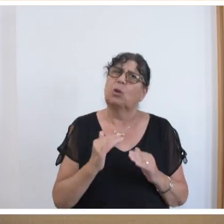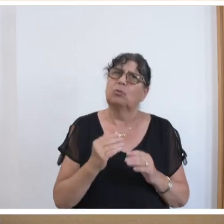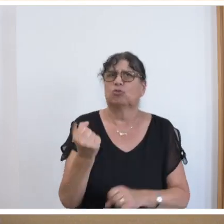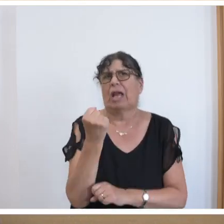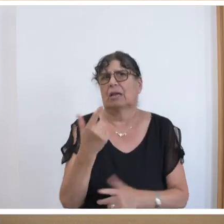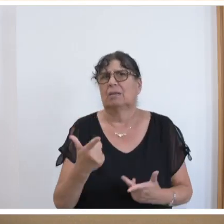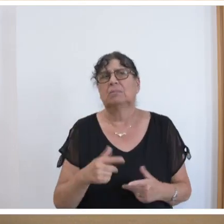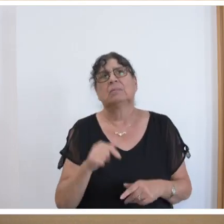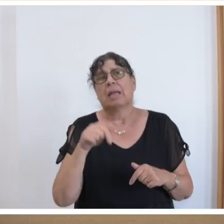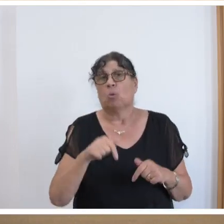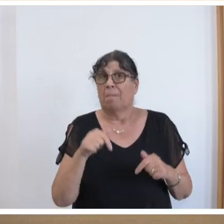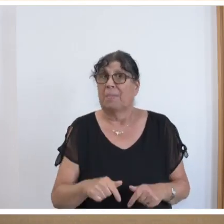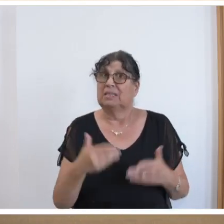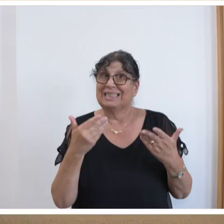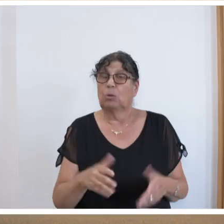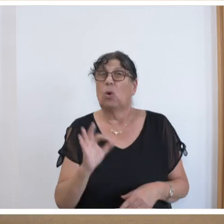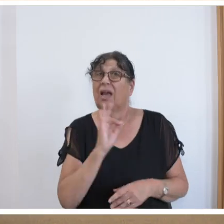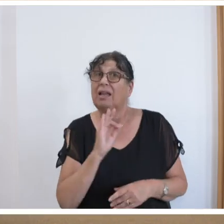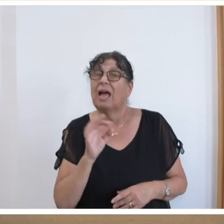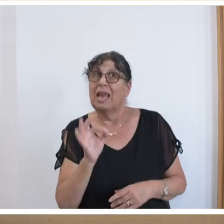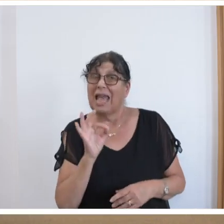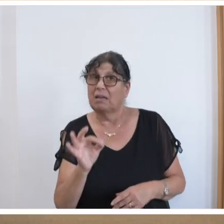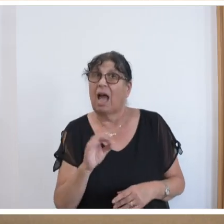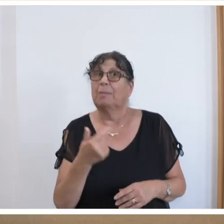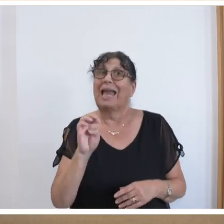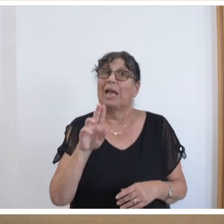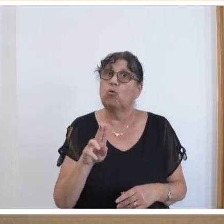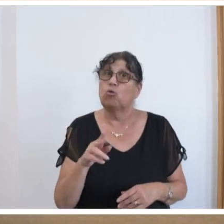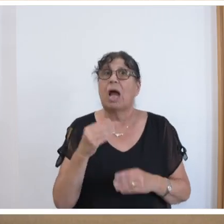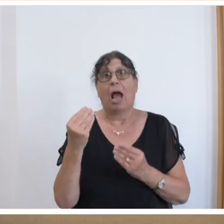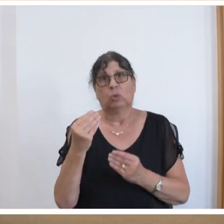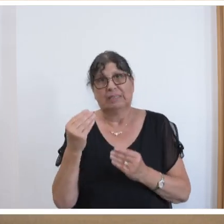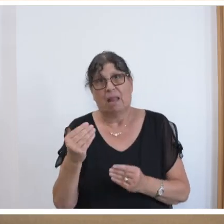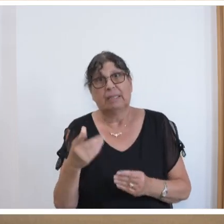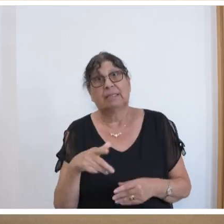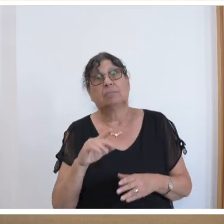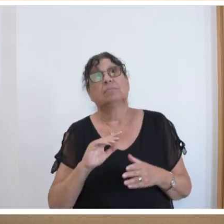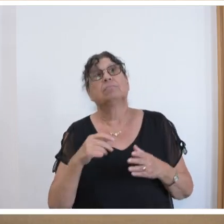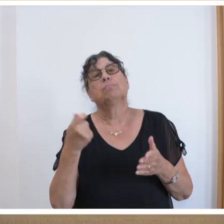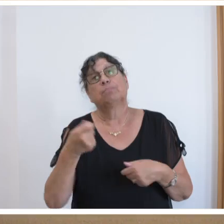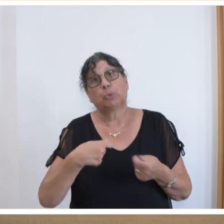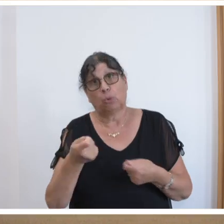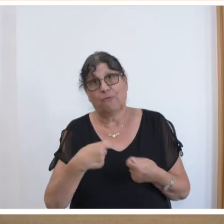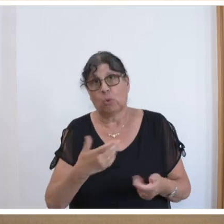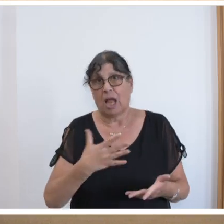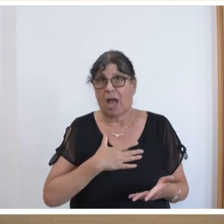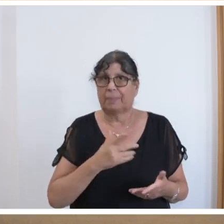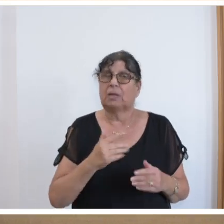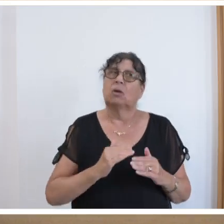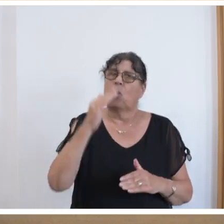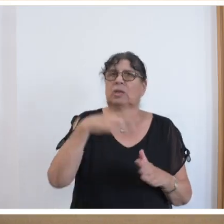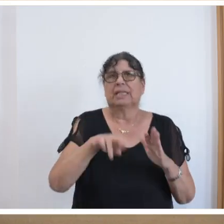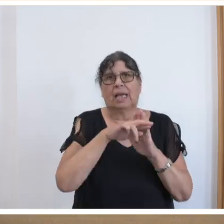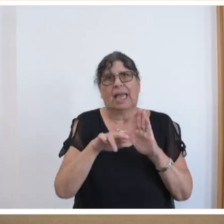so, dass Lehrerinnen und Lehrer, die ihre Lehramtsbefähigung im EU-Ausland erworben haben, sehr großzügigen Regelungen der Anerkennung